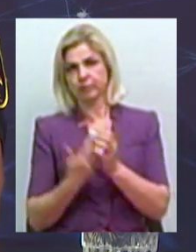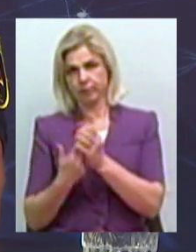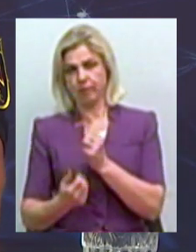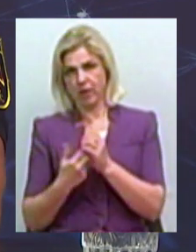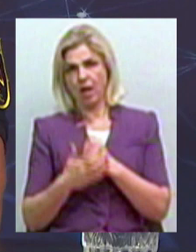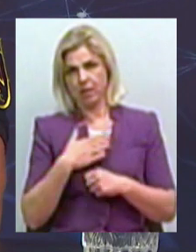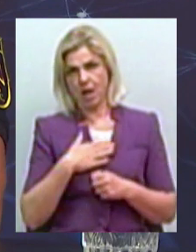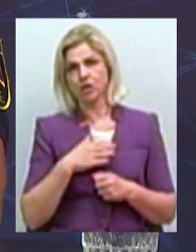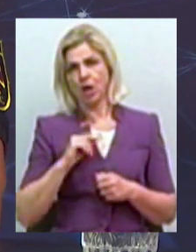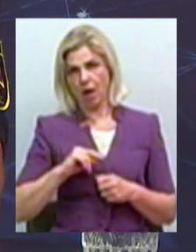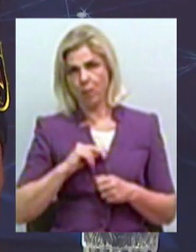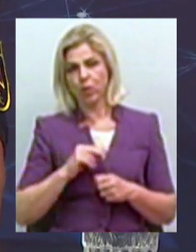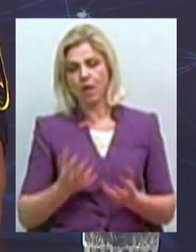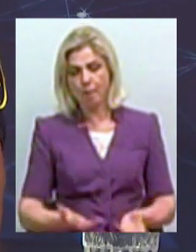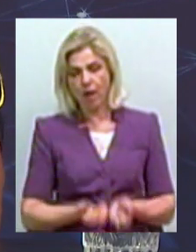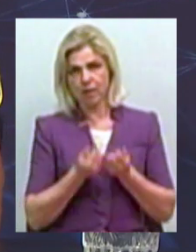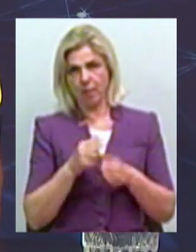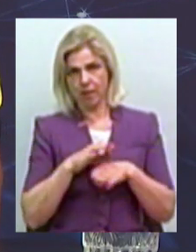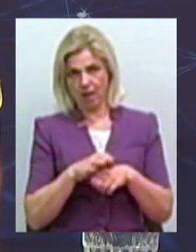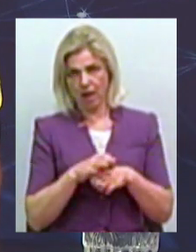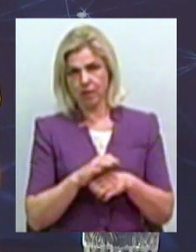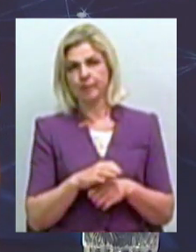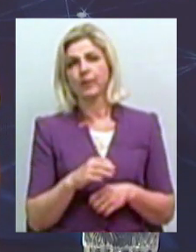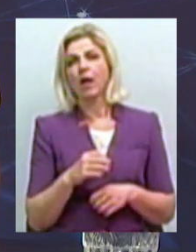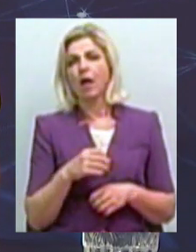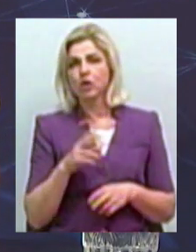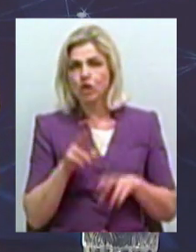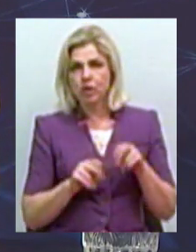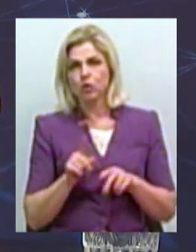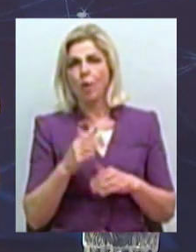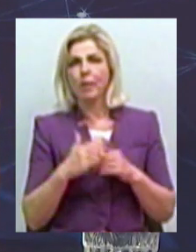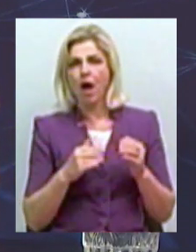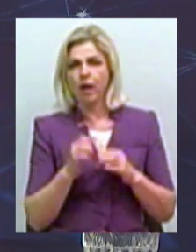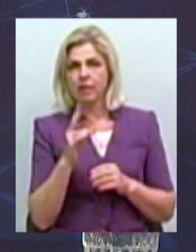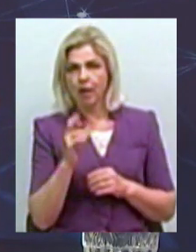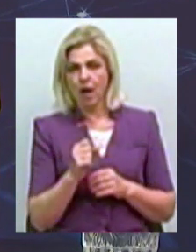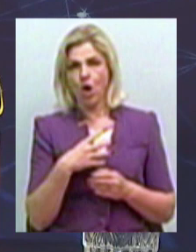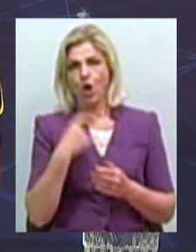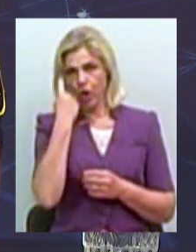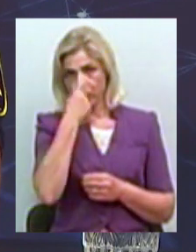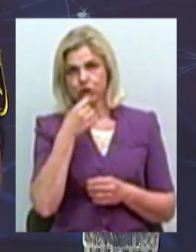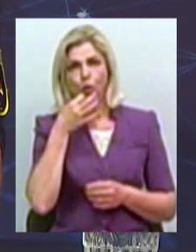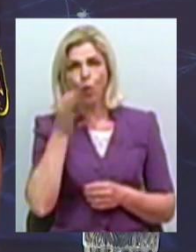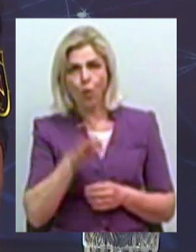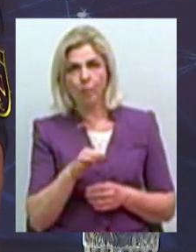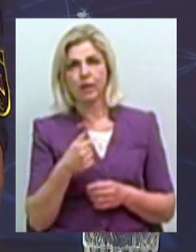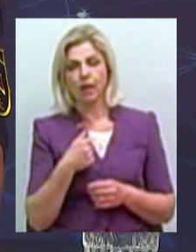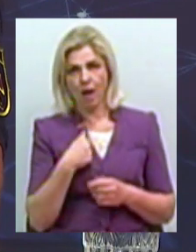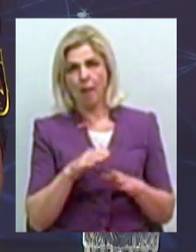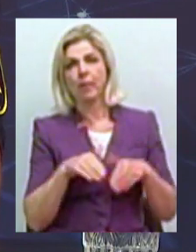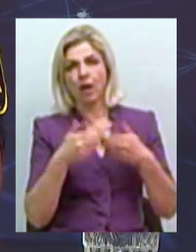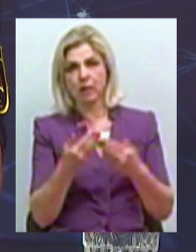Тобто, я вважаю, що практика, особистий досвід, такий, як я пропонувала приходити до нас,